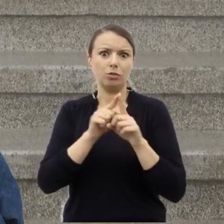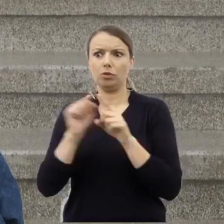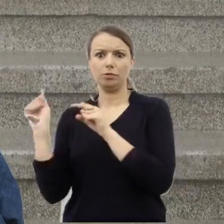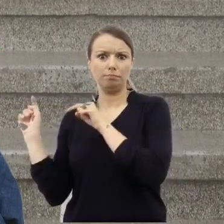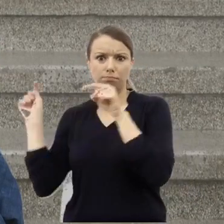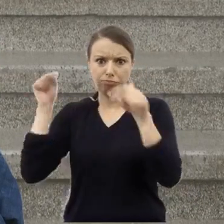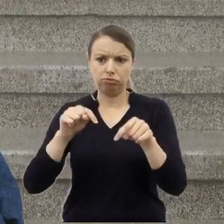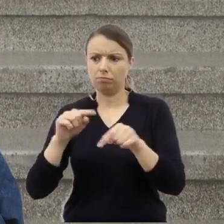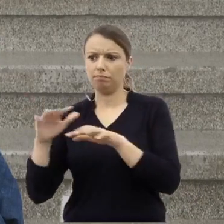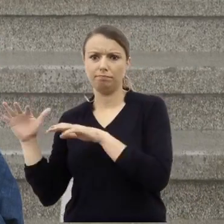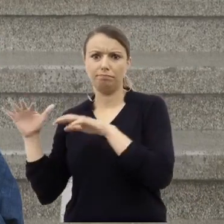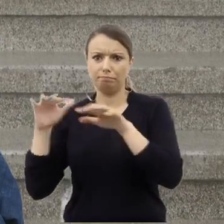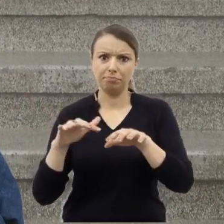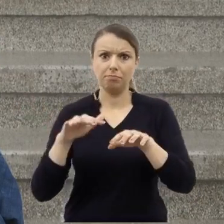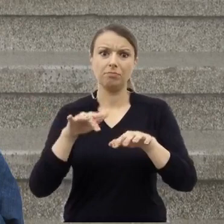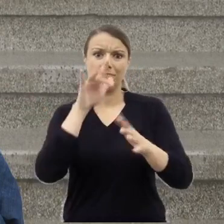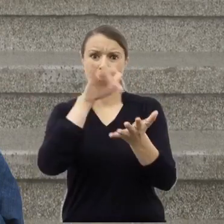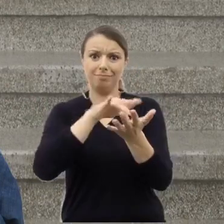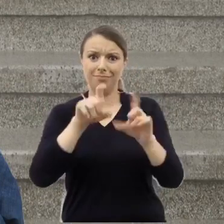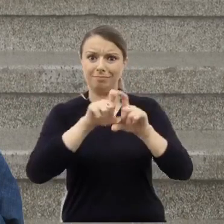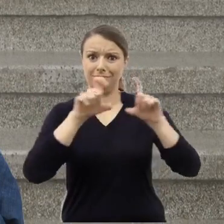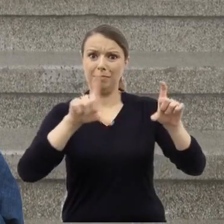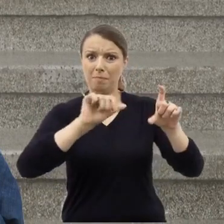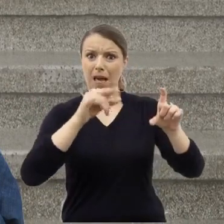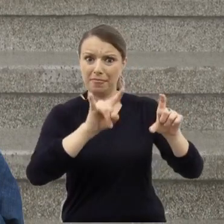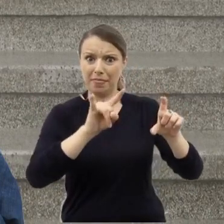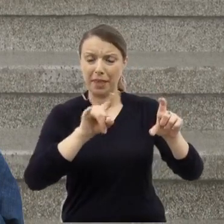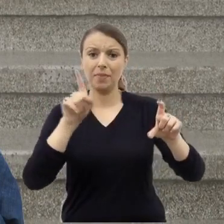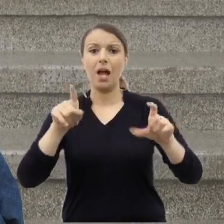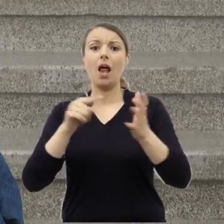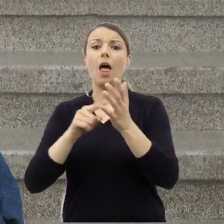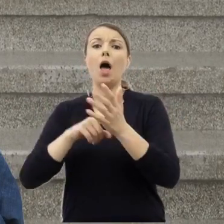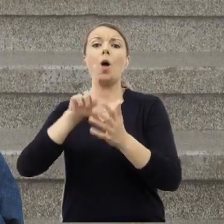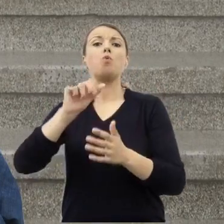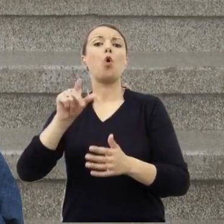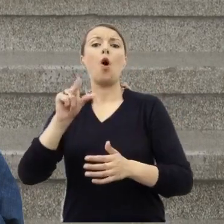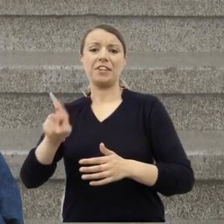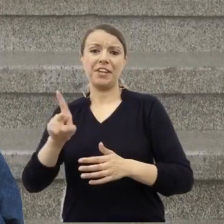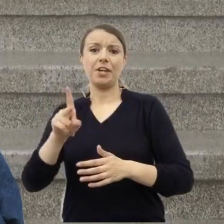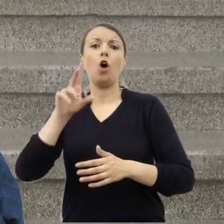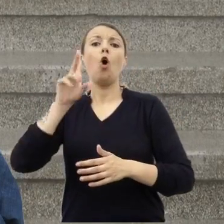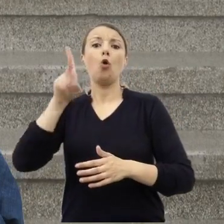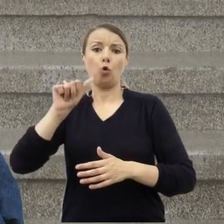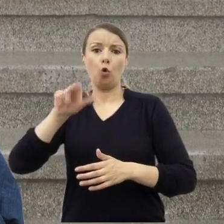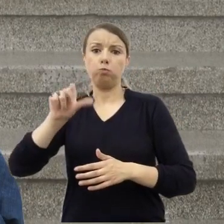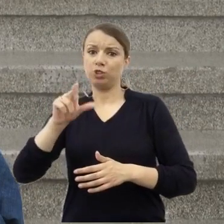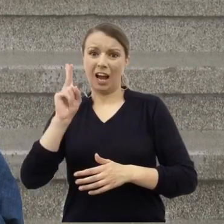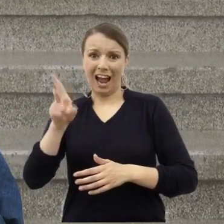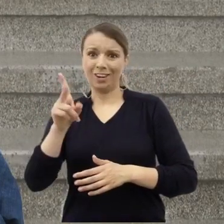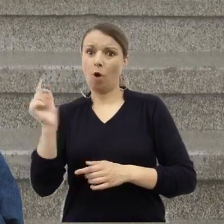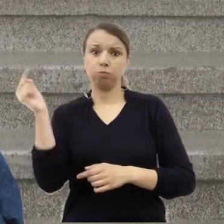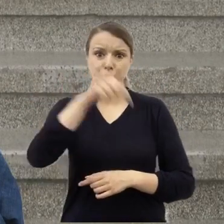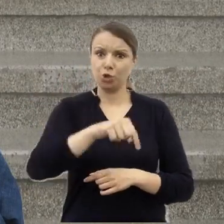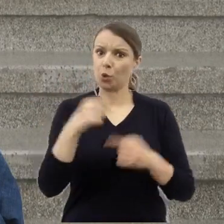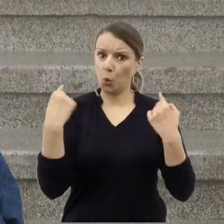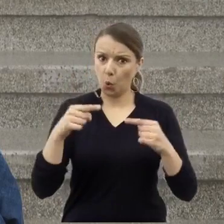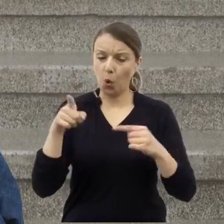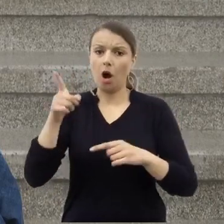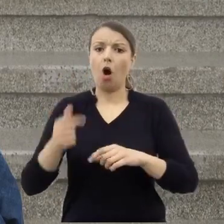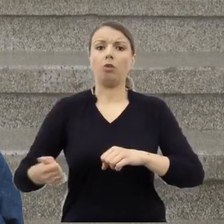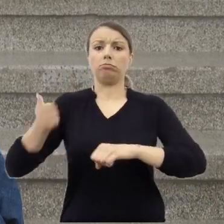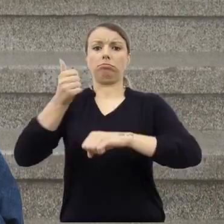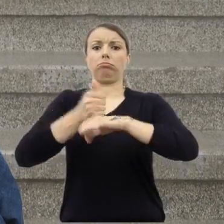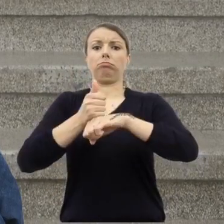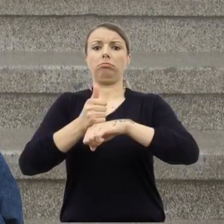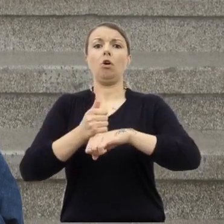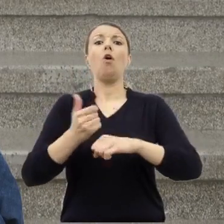miejsce. Nie stawił się pułkownik Kuprza, który był dowódcą Wojska Polskiego